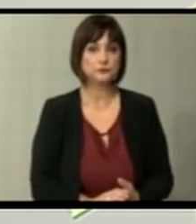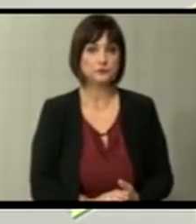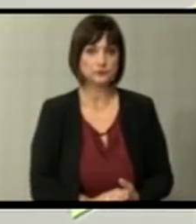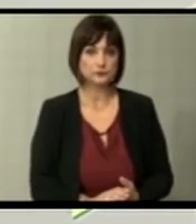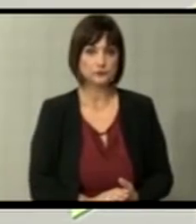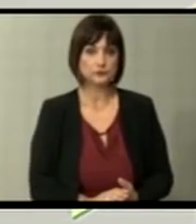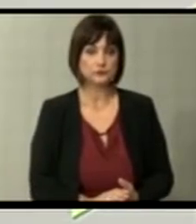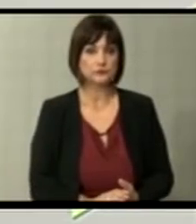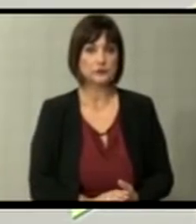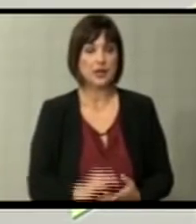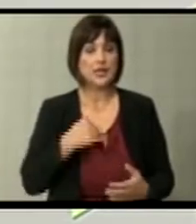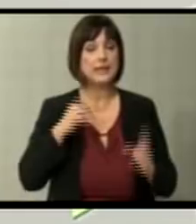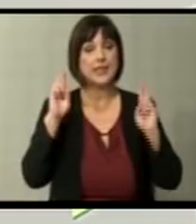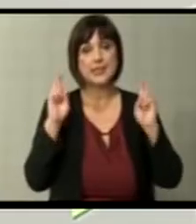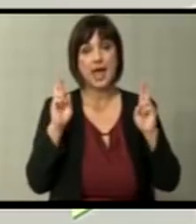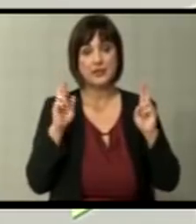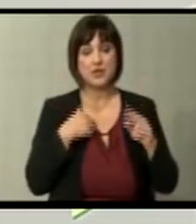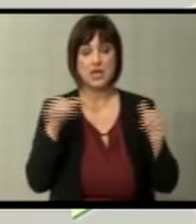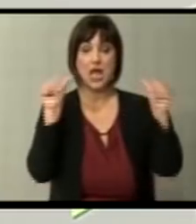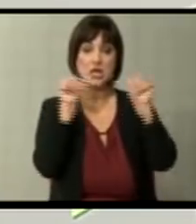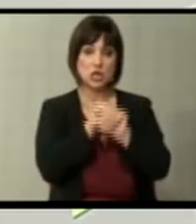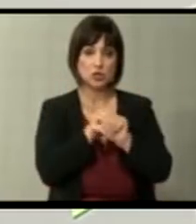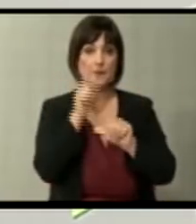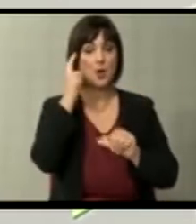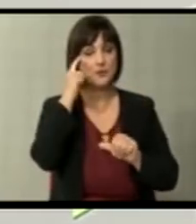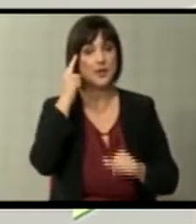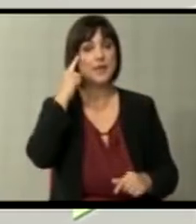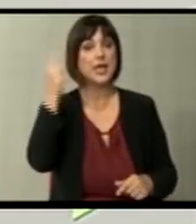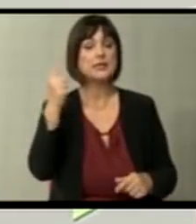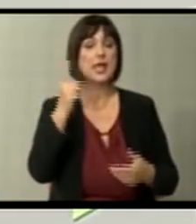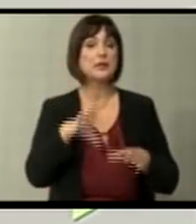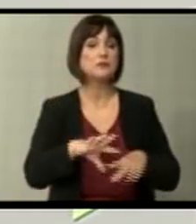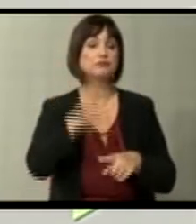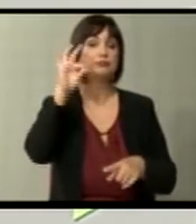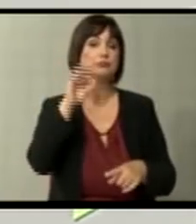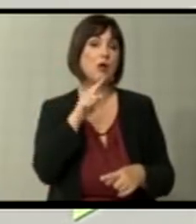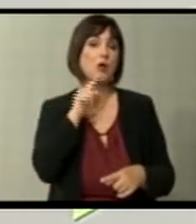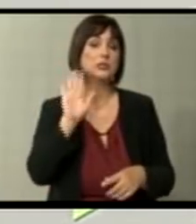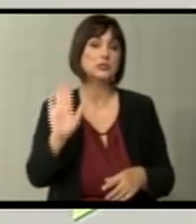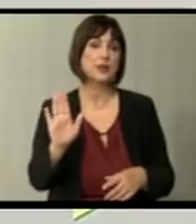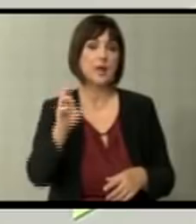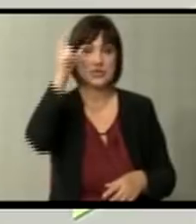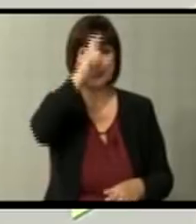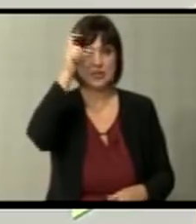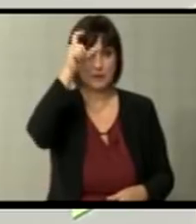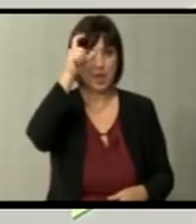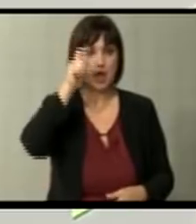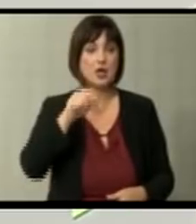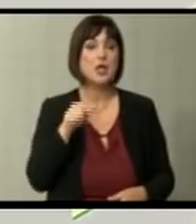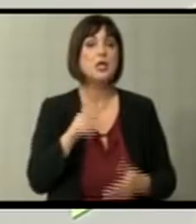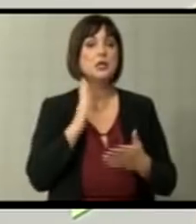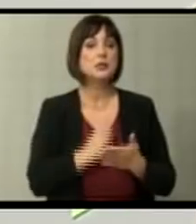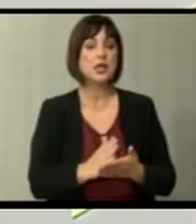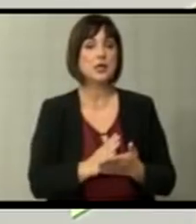се надевам дека грешам, мислам дека идејата потекнува од страна на Србија и